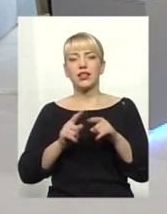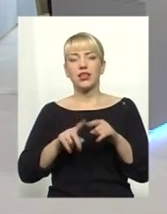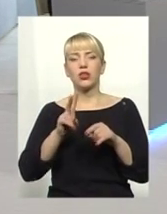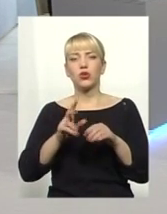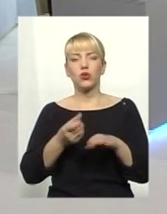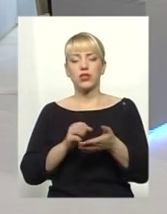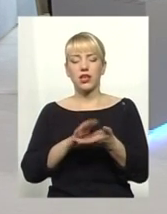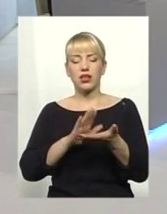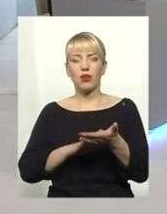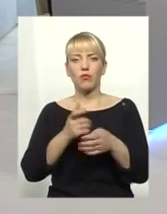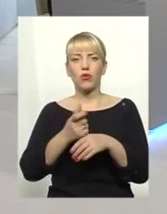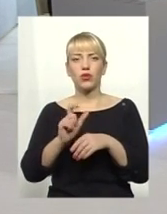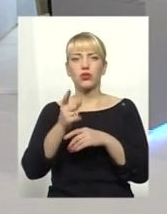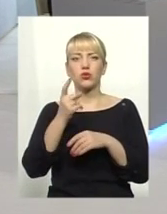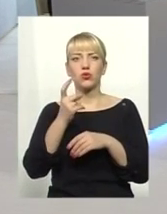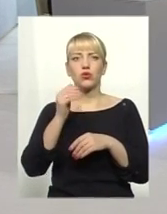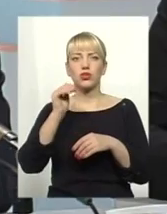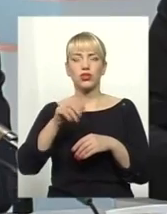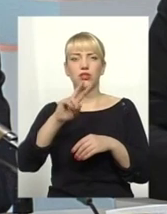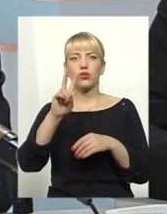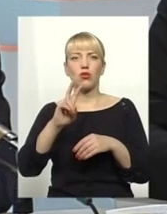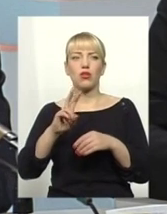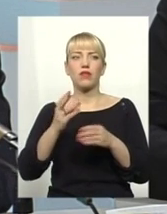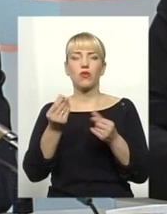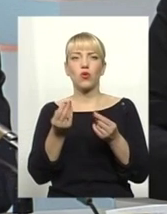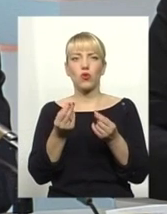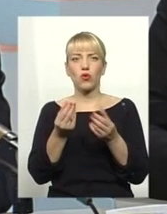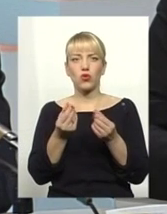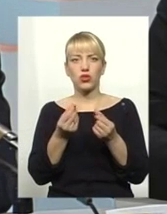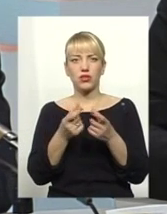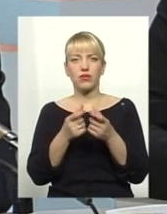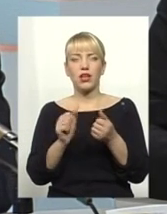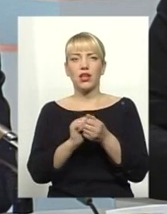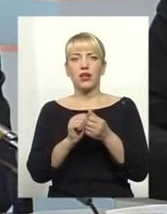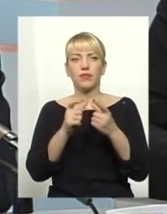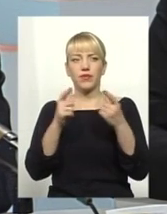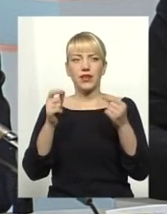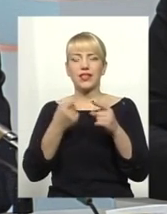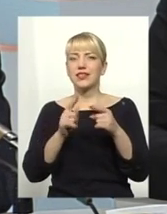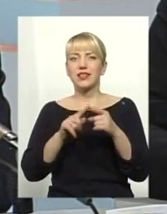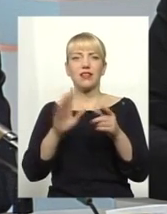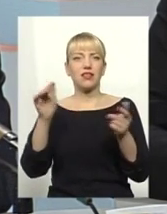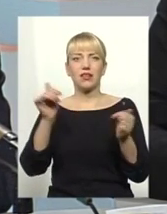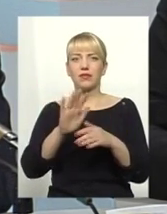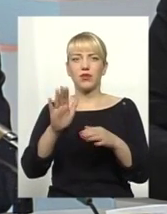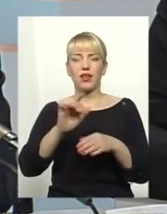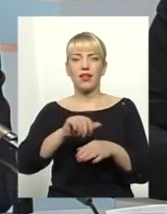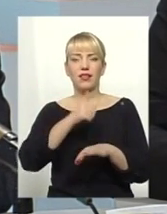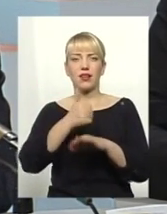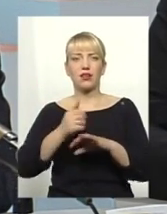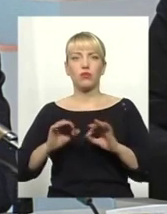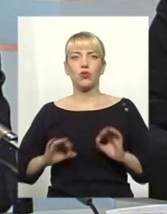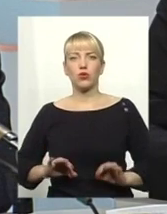понад 100 тисяч доларів готівкових коштів, напевно, це не зовсім компетенція Генеральної прокуратури, тому що з законодавством чітко